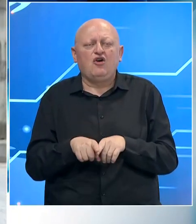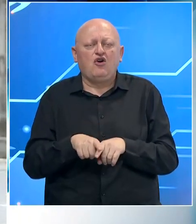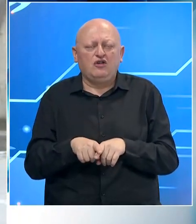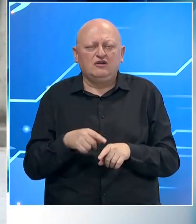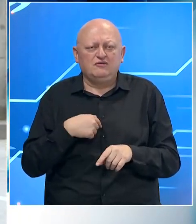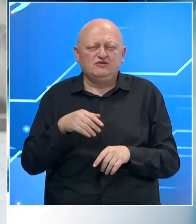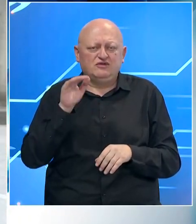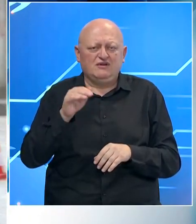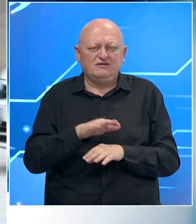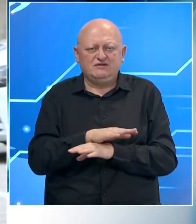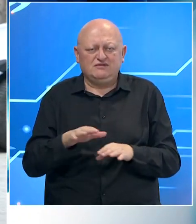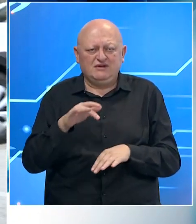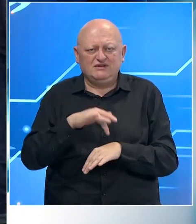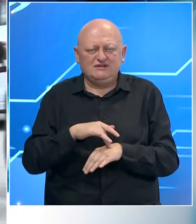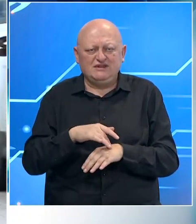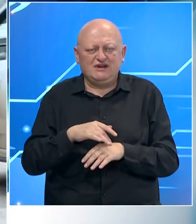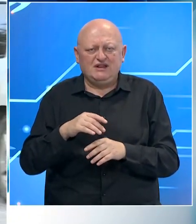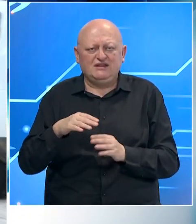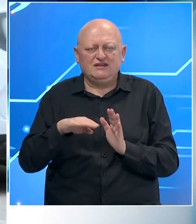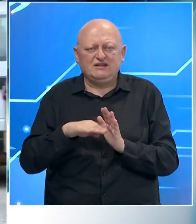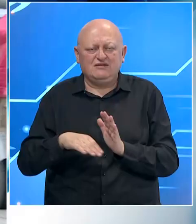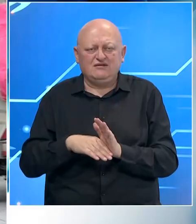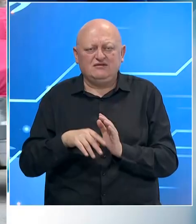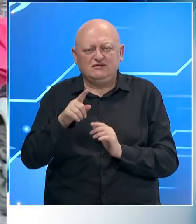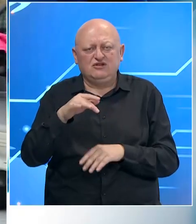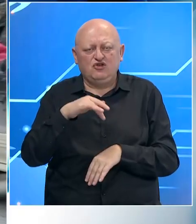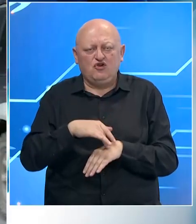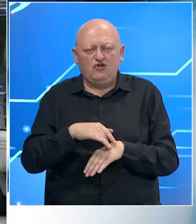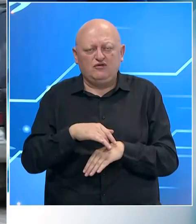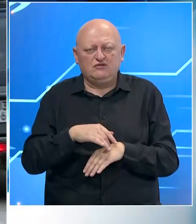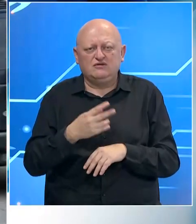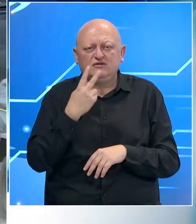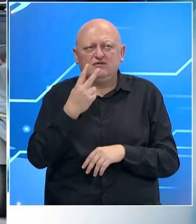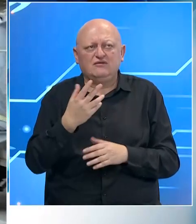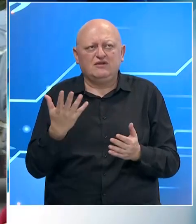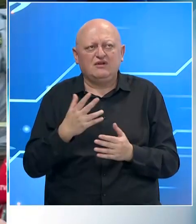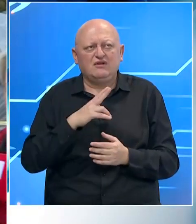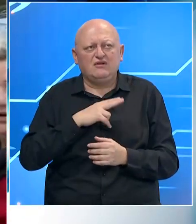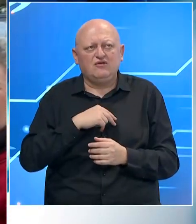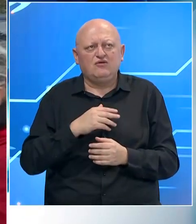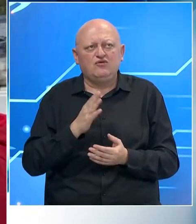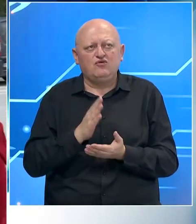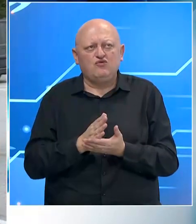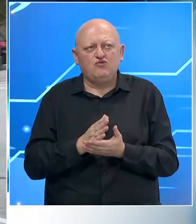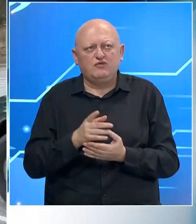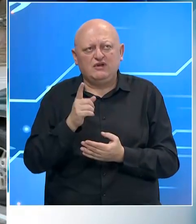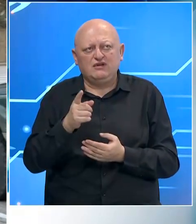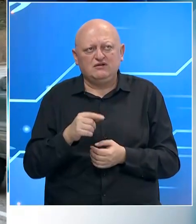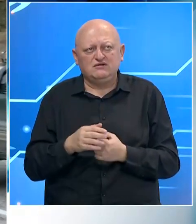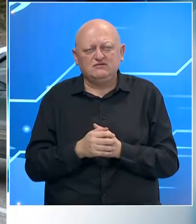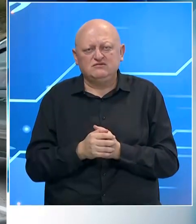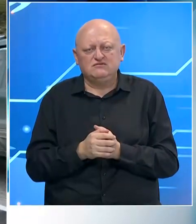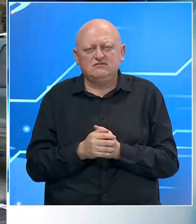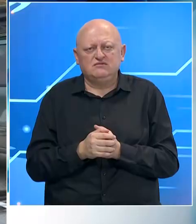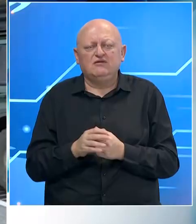ćemo se javiti svakako za naš centralni dnevnik sa tog mjesta. Evo vidite kako policija upravo, znači,